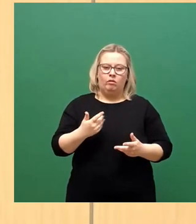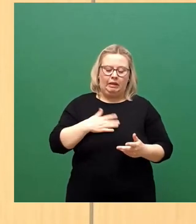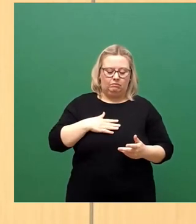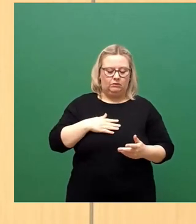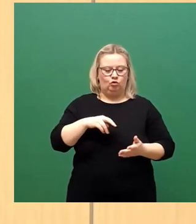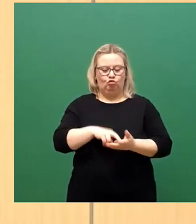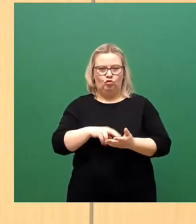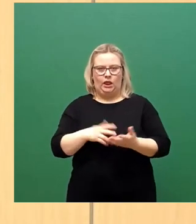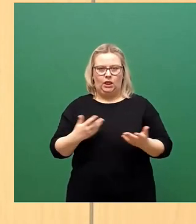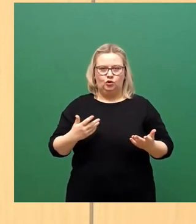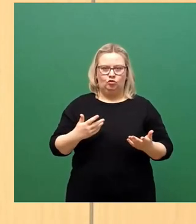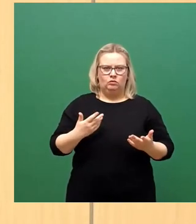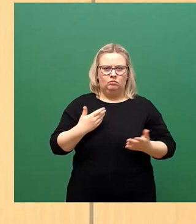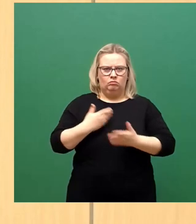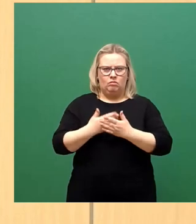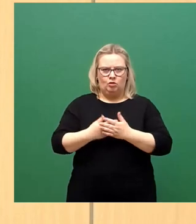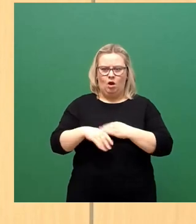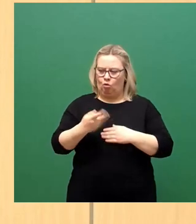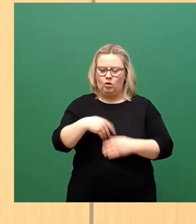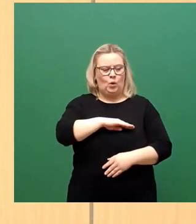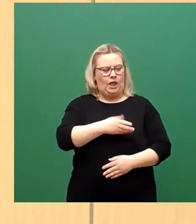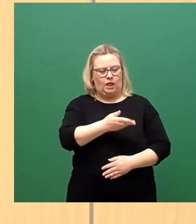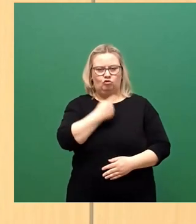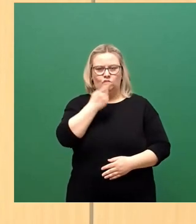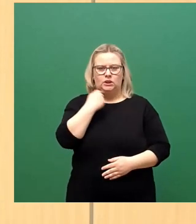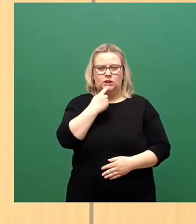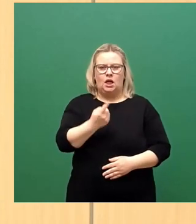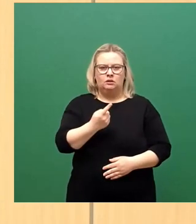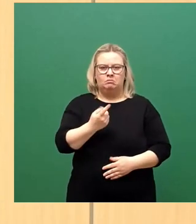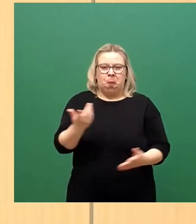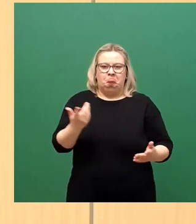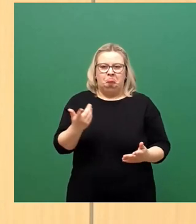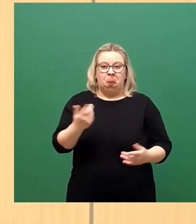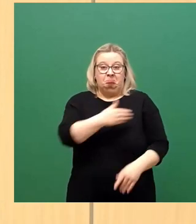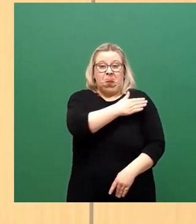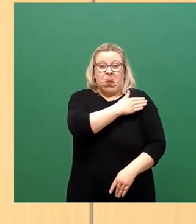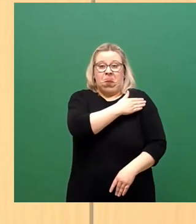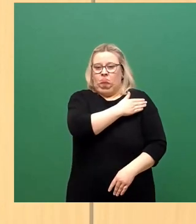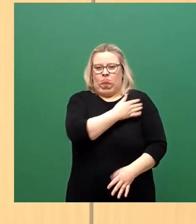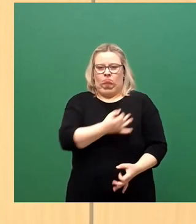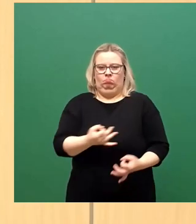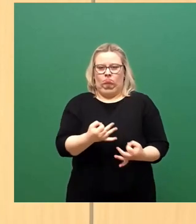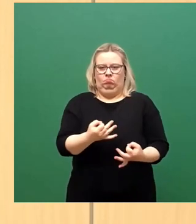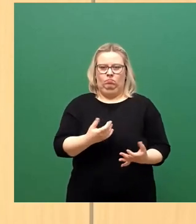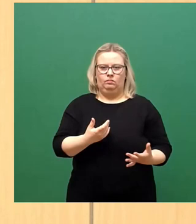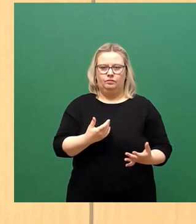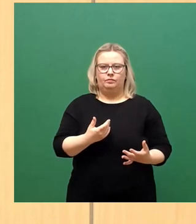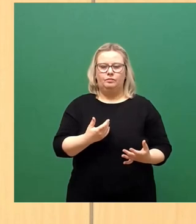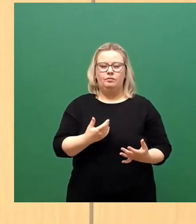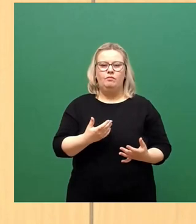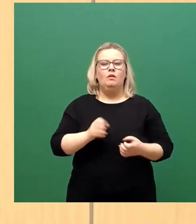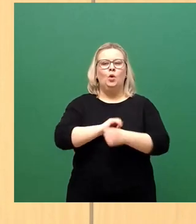im Beitrag des Kollegen Blöthner deutlich geworden, nicht gerade mit Ruhm bekleckert hat. Ein Corona-Lenkungsausschuss